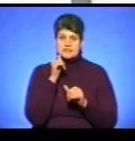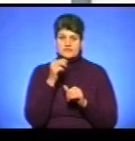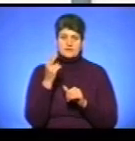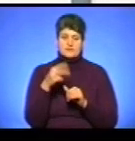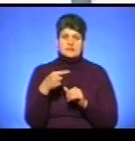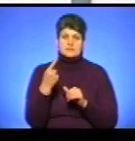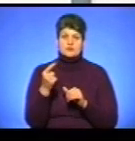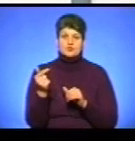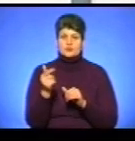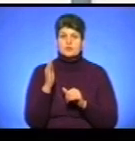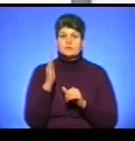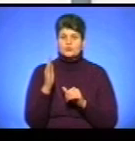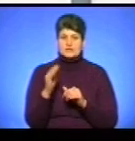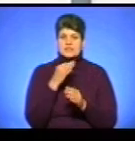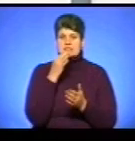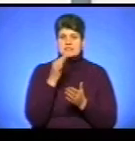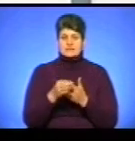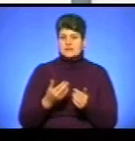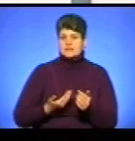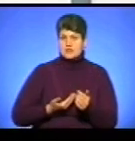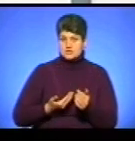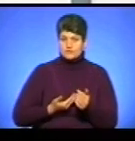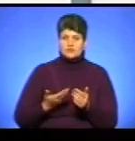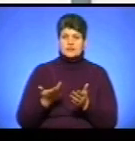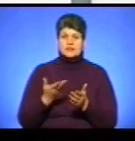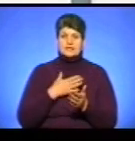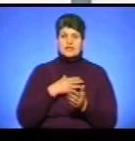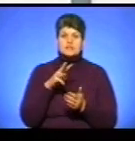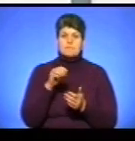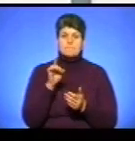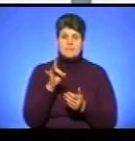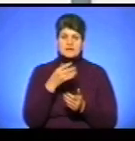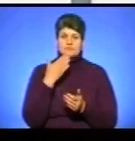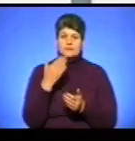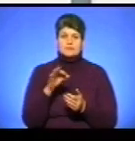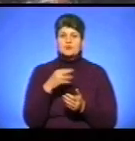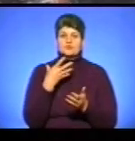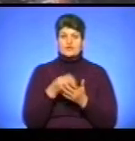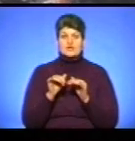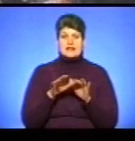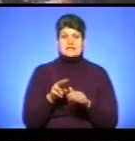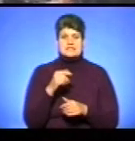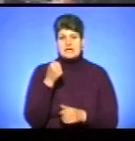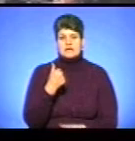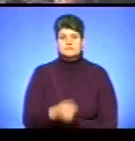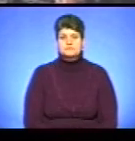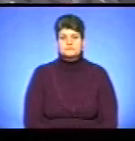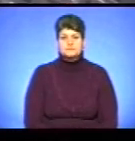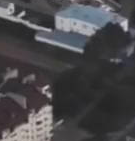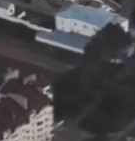21 грудня, відбудуться «Звіти наживо», де наш майор прозвітує про свою діяльність за рік. Дякую